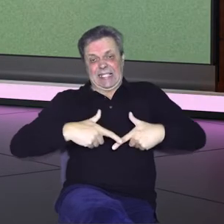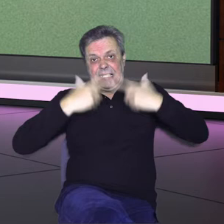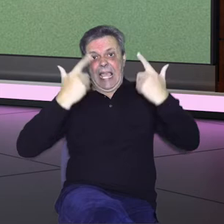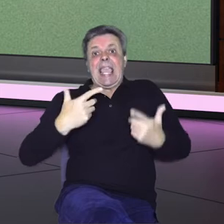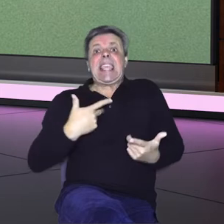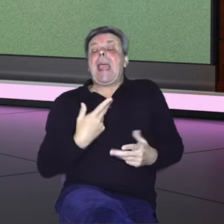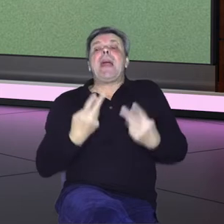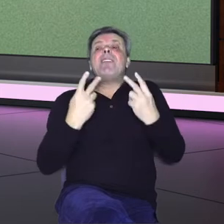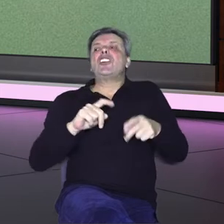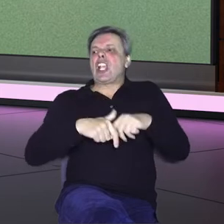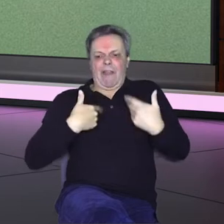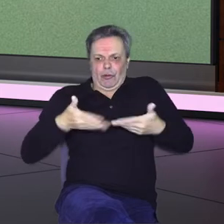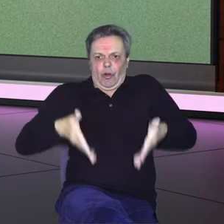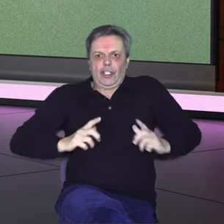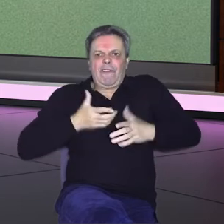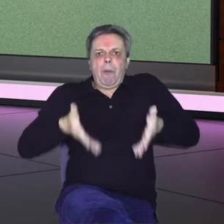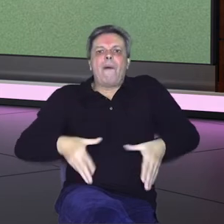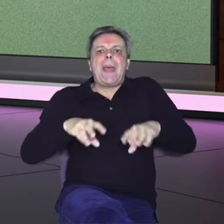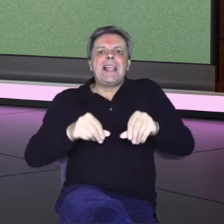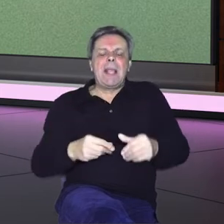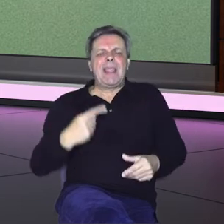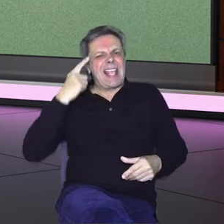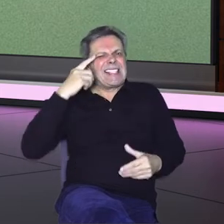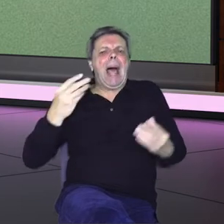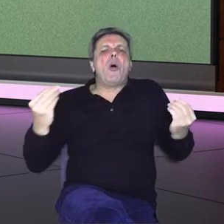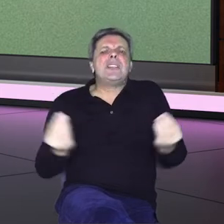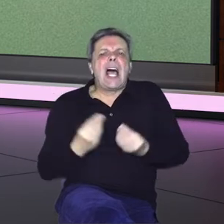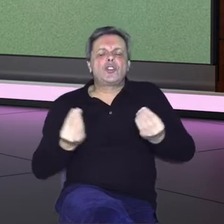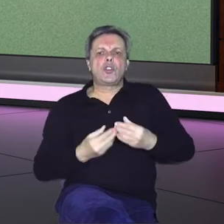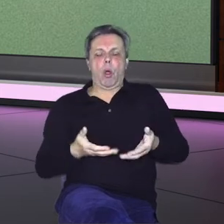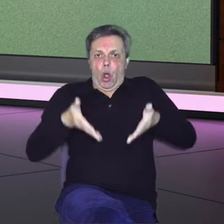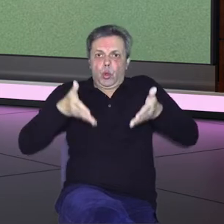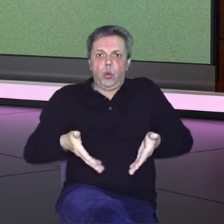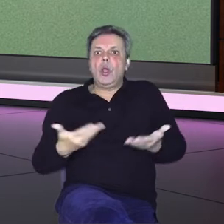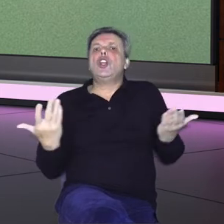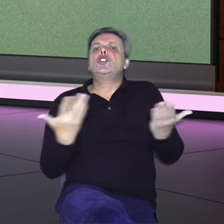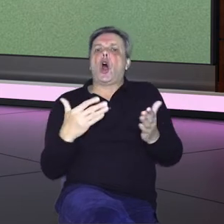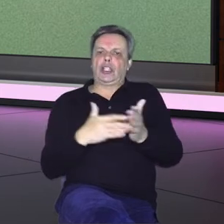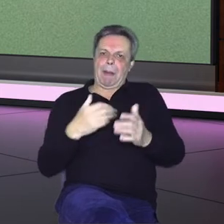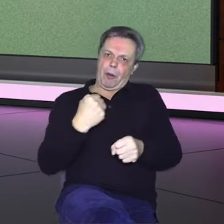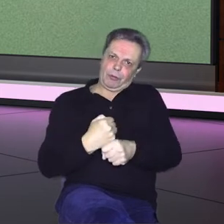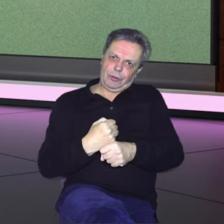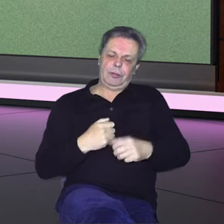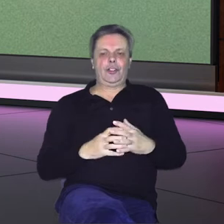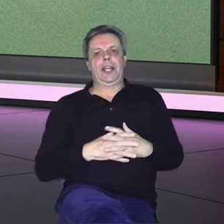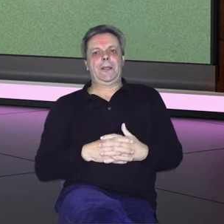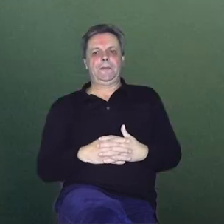stvar dok smo ovdje da znamo zašto smo tu i što trebamo činiti.